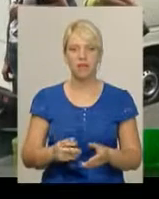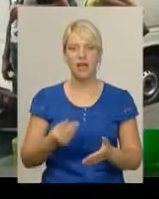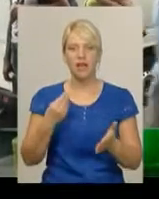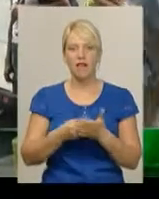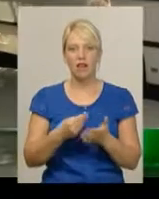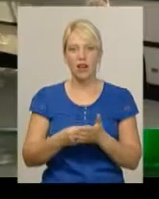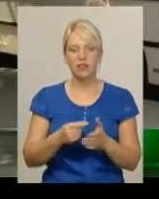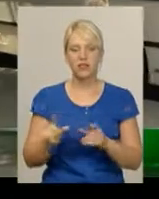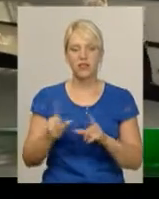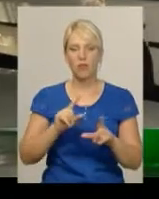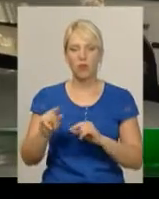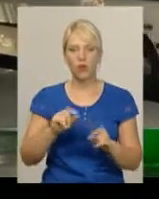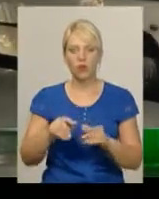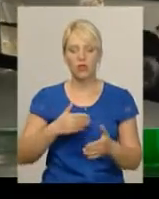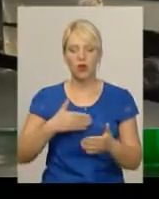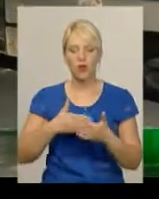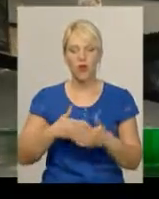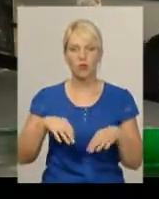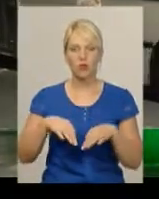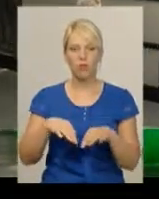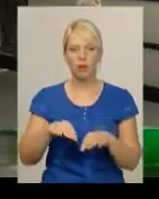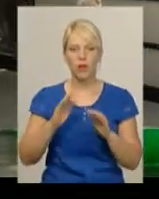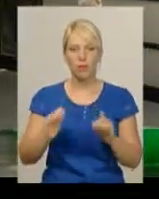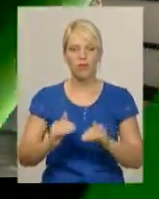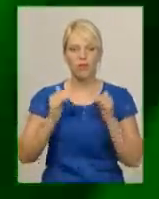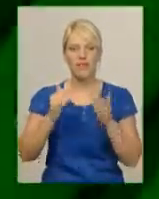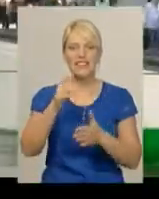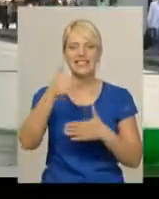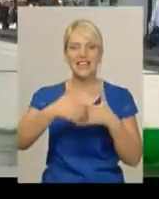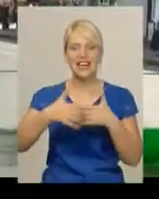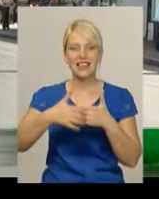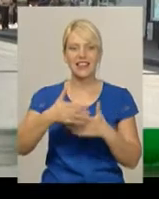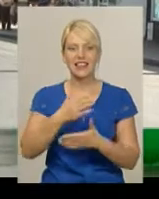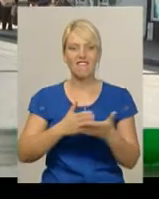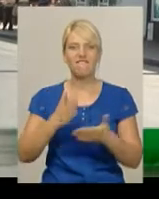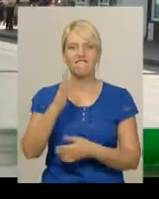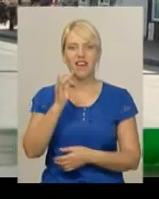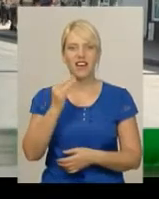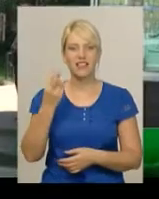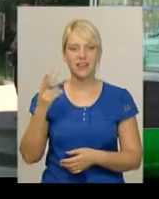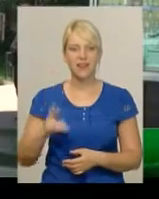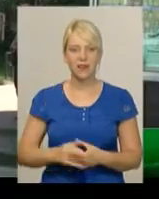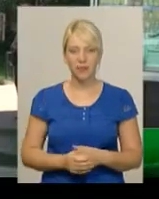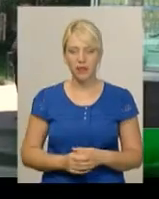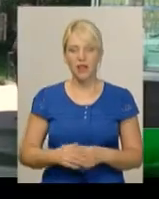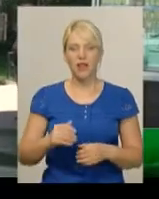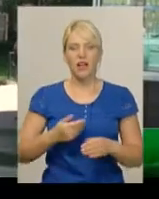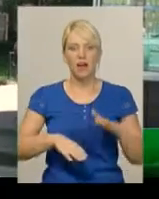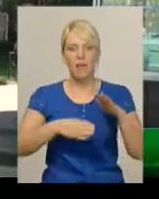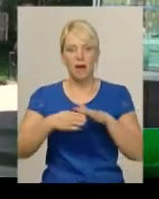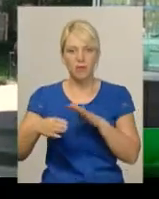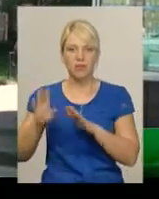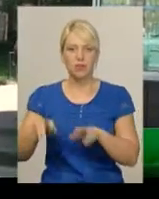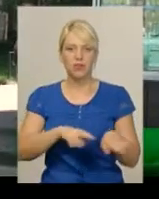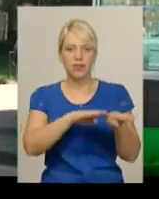громадському транспорті обласного центру підвищиться з середини вересня. Малі архітектурні форми Хмельницькому набудуть єдиного